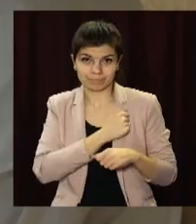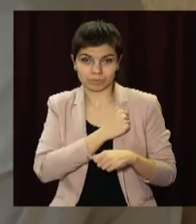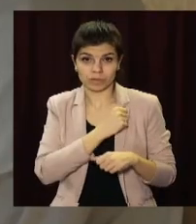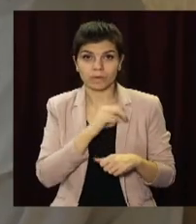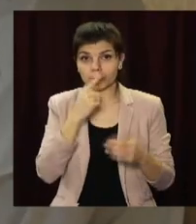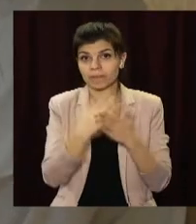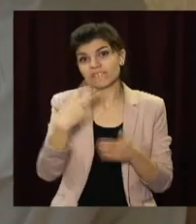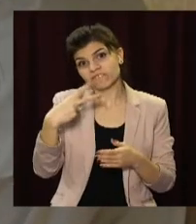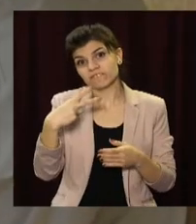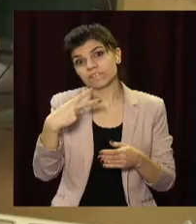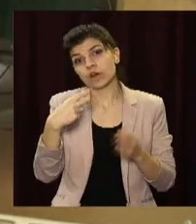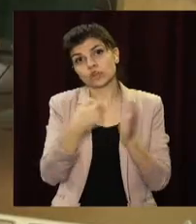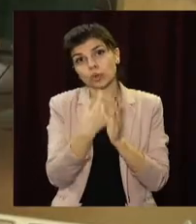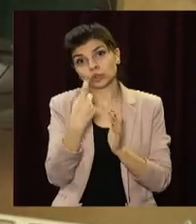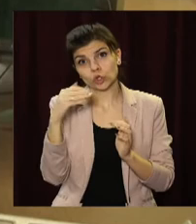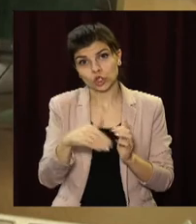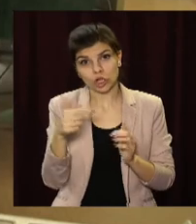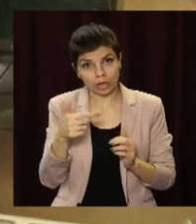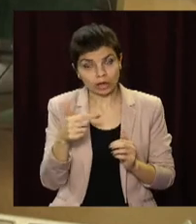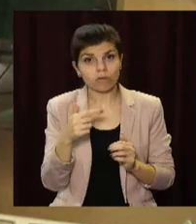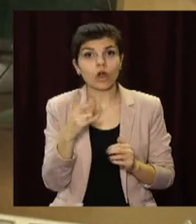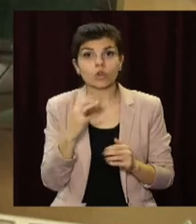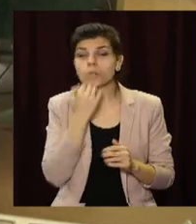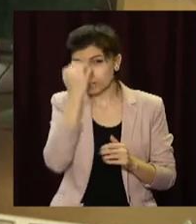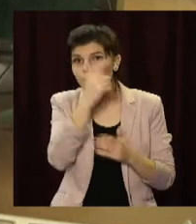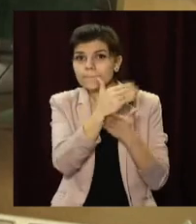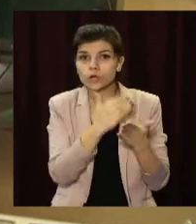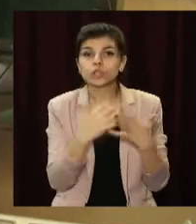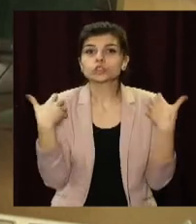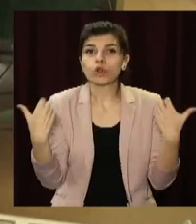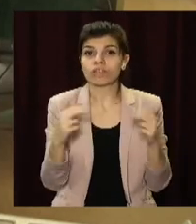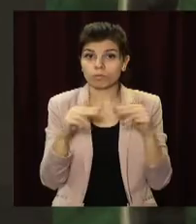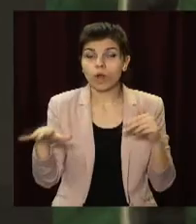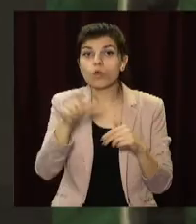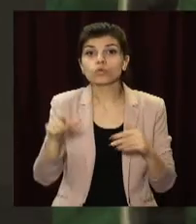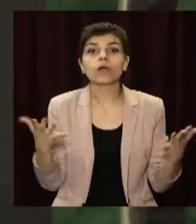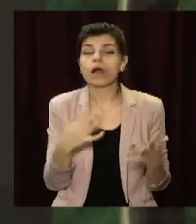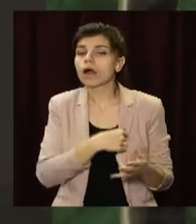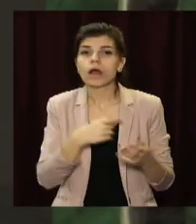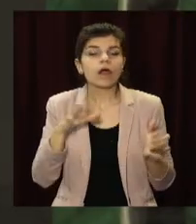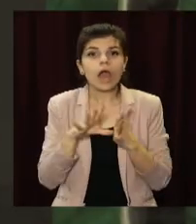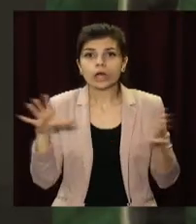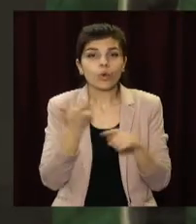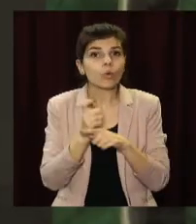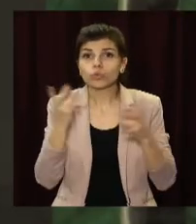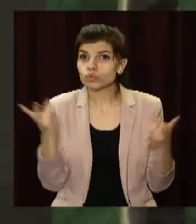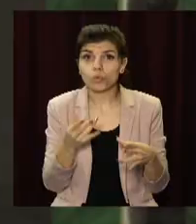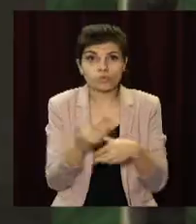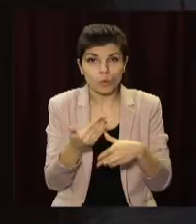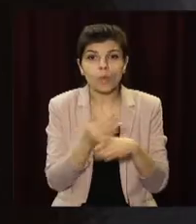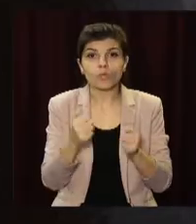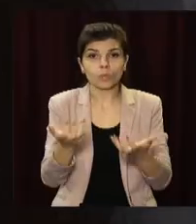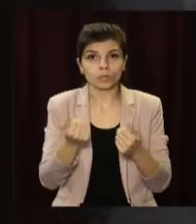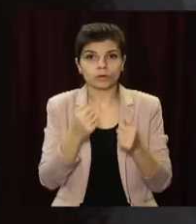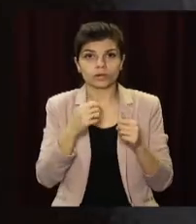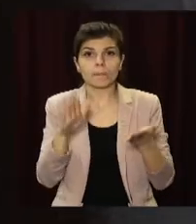до 100 тисяч гривень. Однак завдяки програмі «Здоров'я Дніпропетровщини» люди, які потребують екстреної допомоги, можуть отримати кардіостимулятор